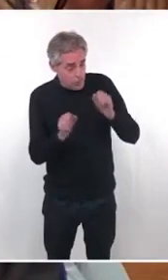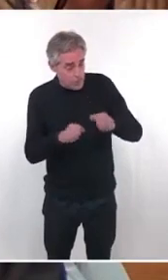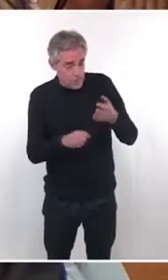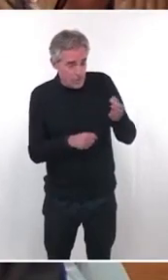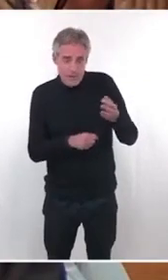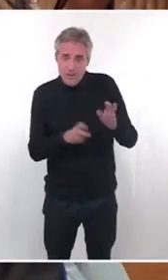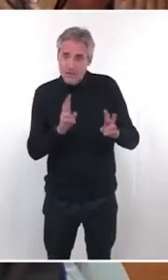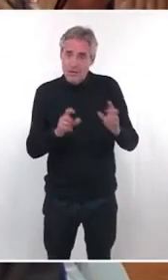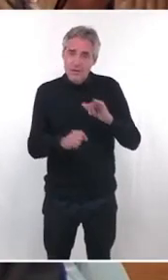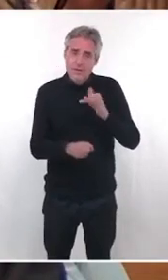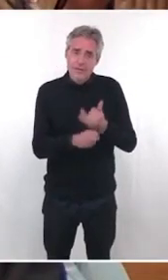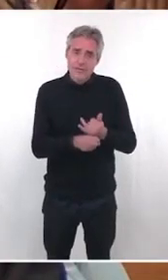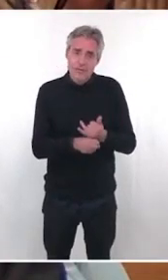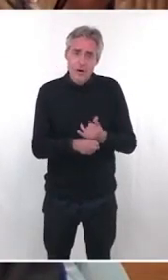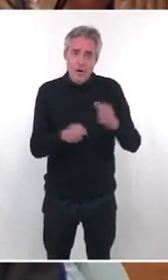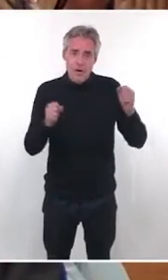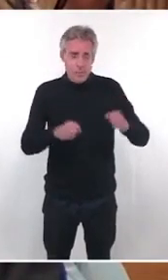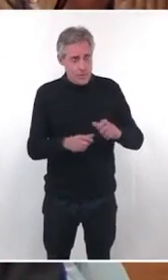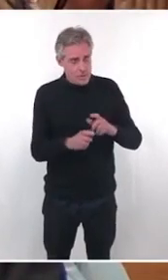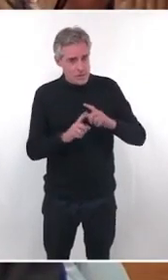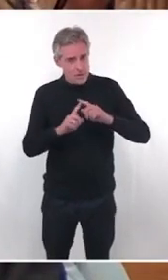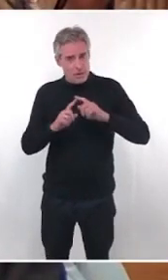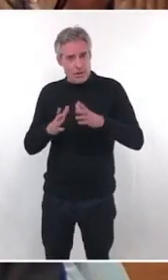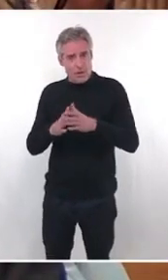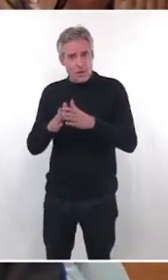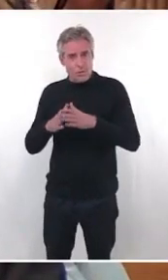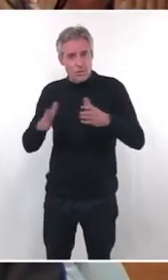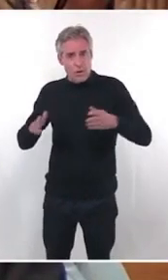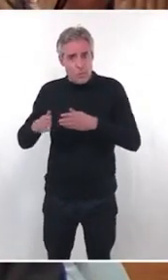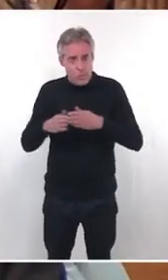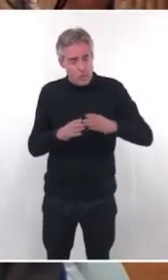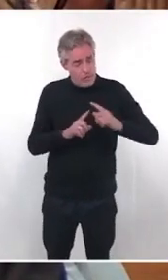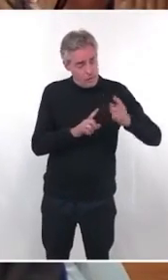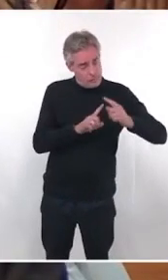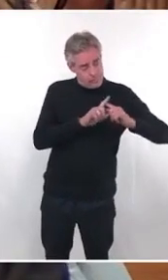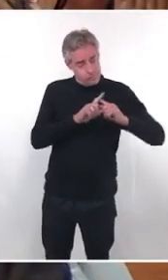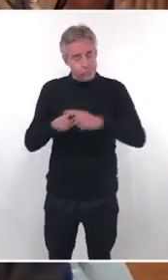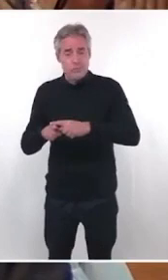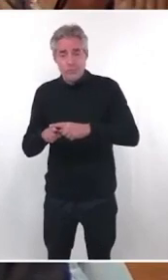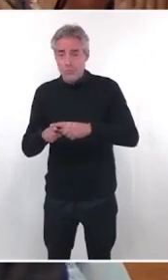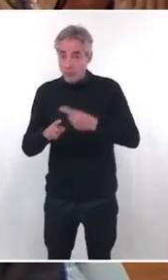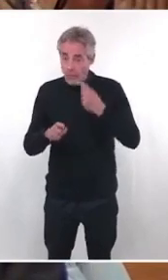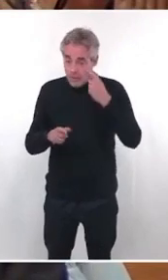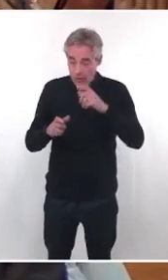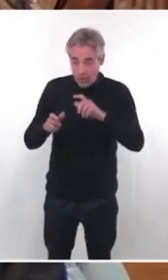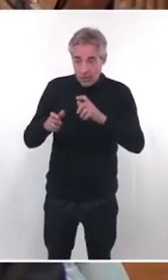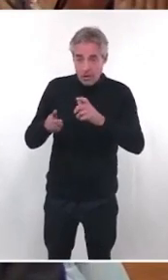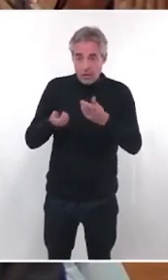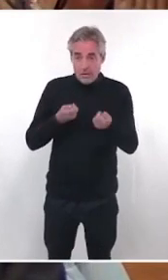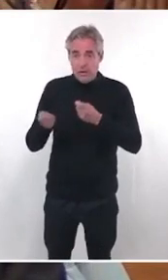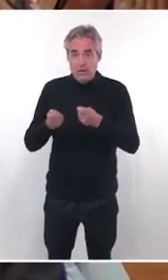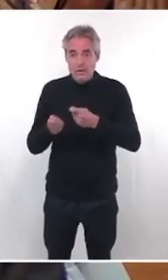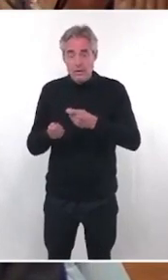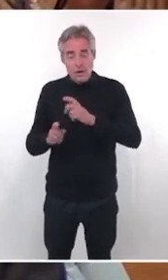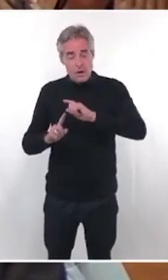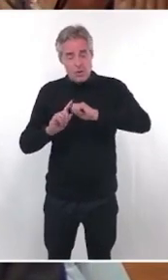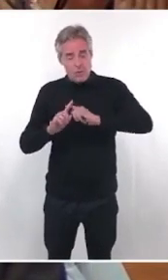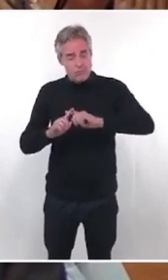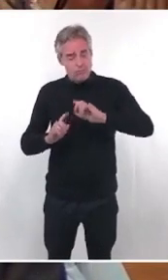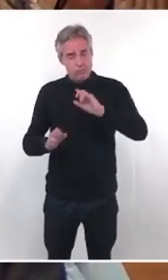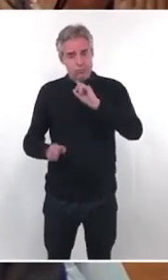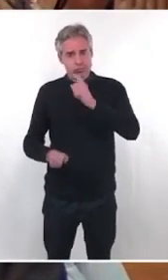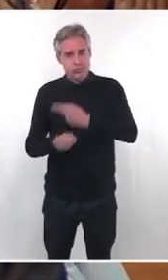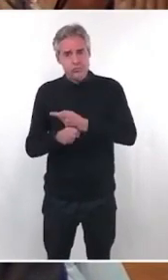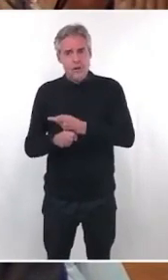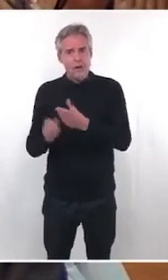à ce qui avait été dit la dernière fois, de peser au prix du Grand Port pour revoir les conditions qui leur sont imposées, notamment en termes de